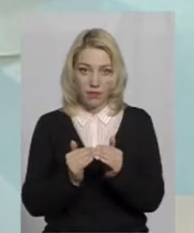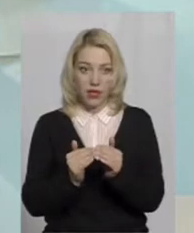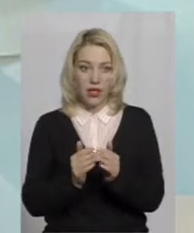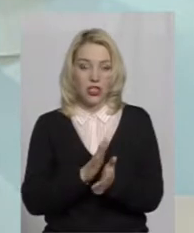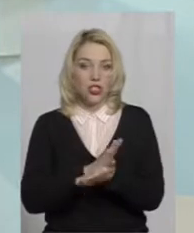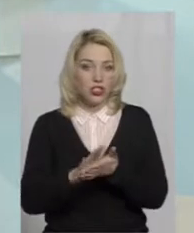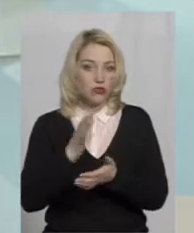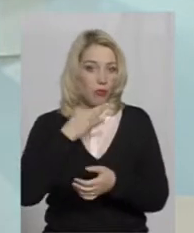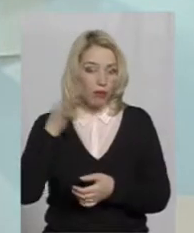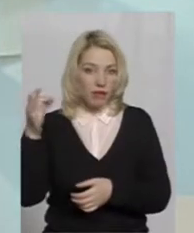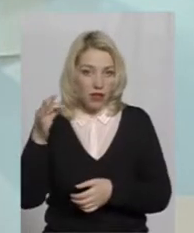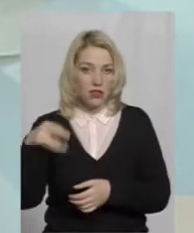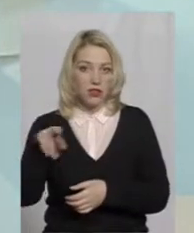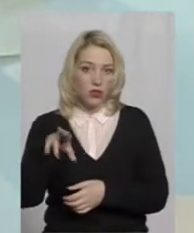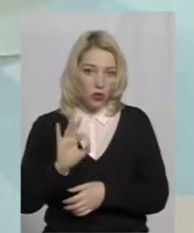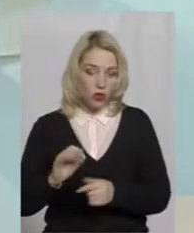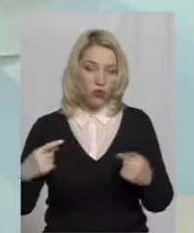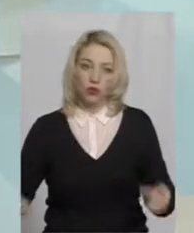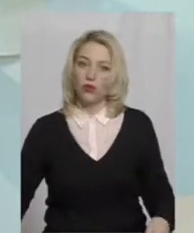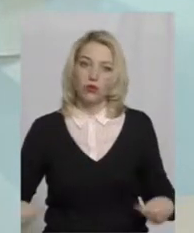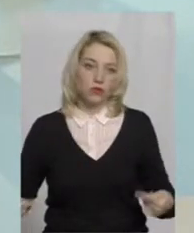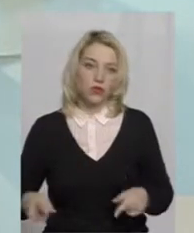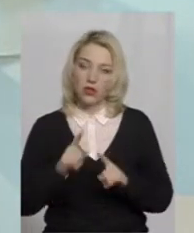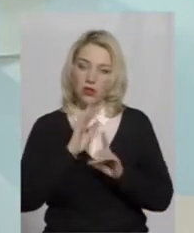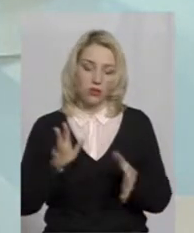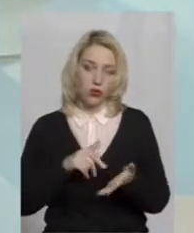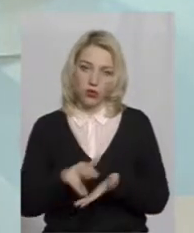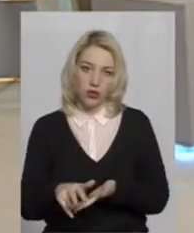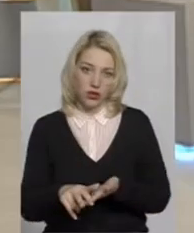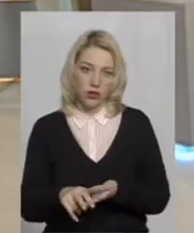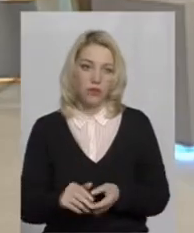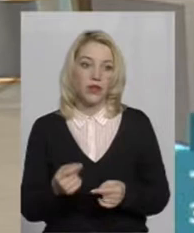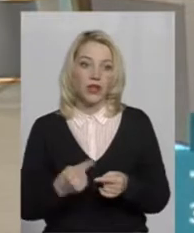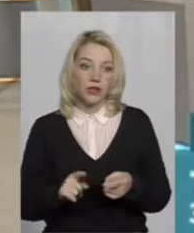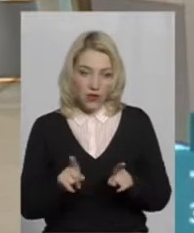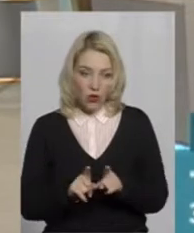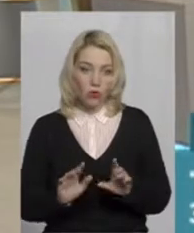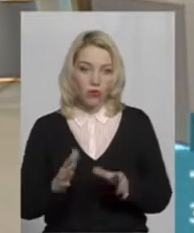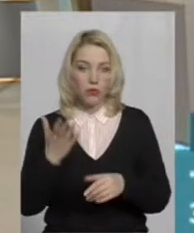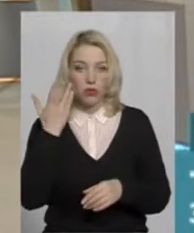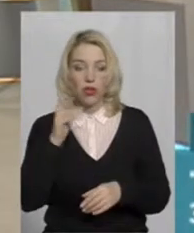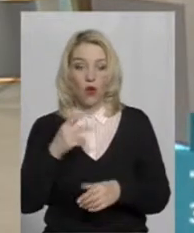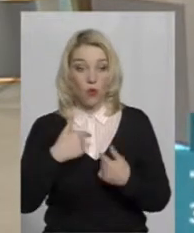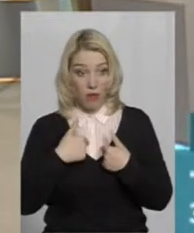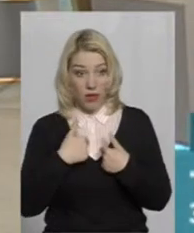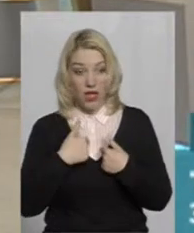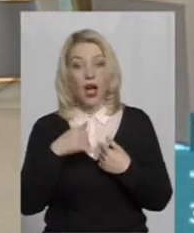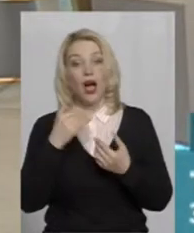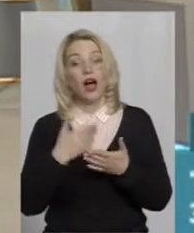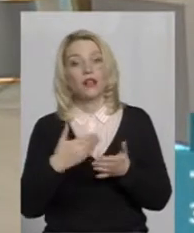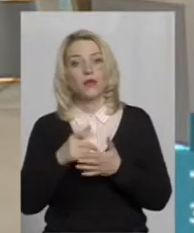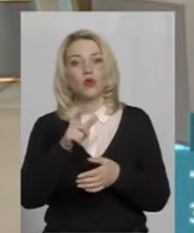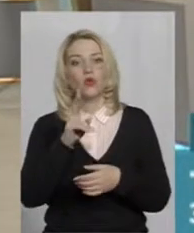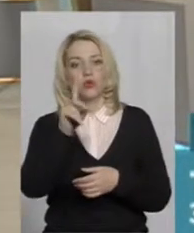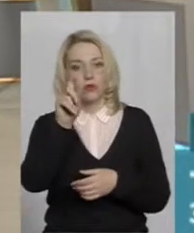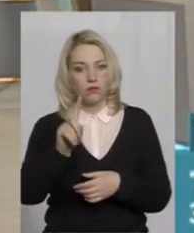чисто прив'язаний до візка, то, звичайно, він не буде ходити. Це в такому випадку, як в мене. Ну, а люди, допустим,